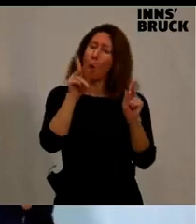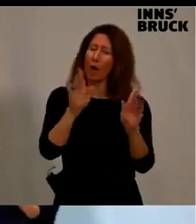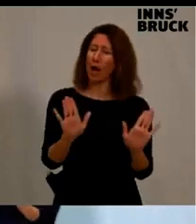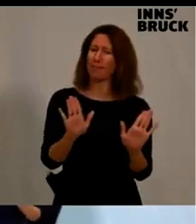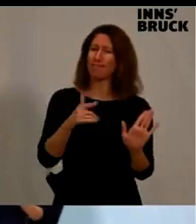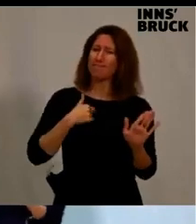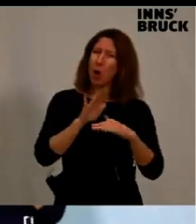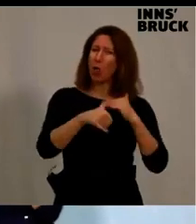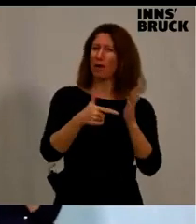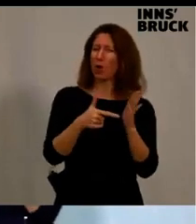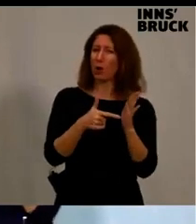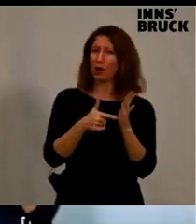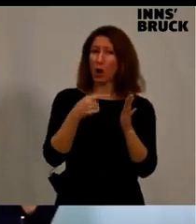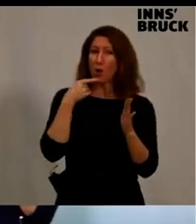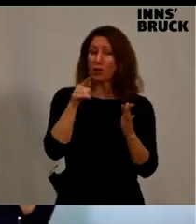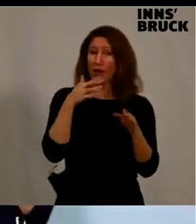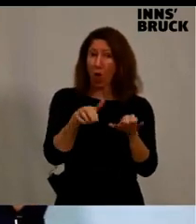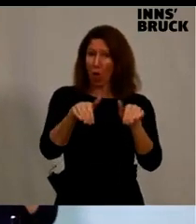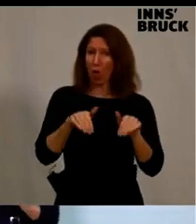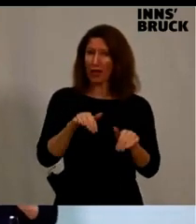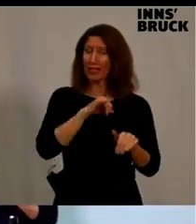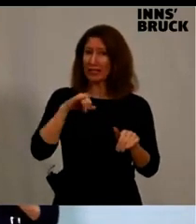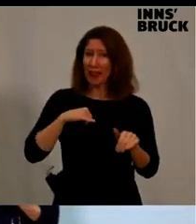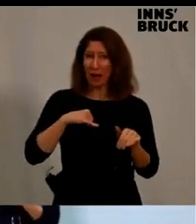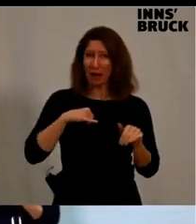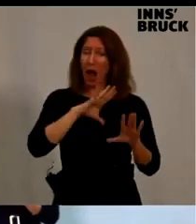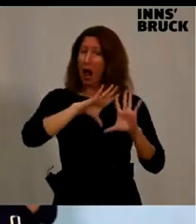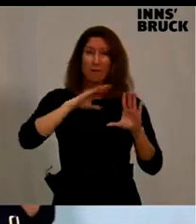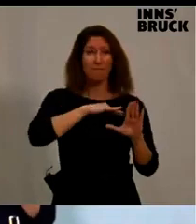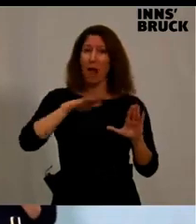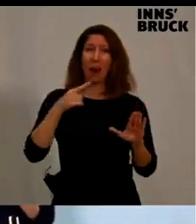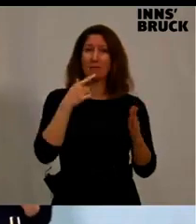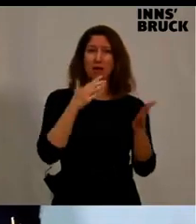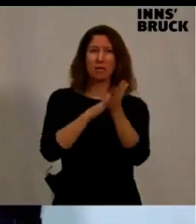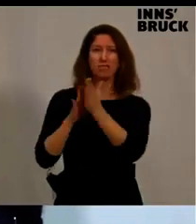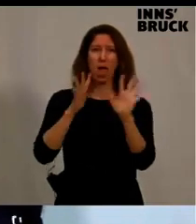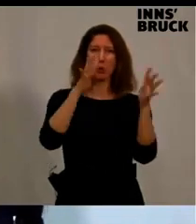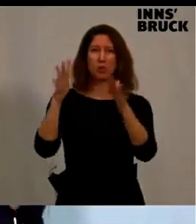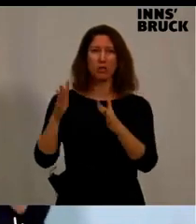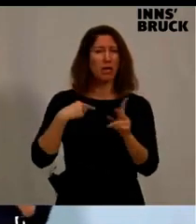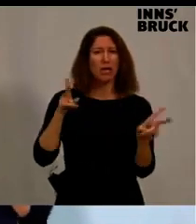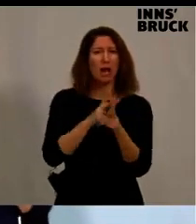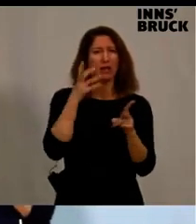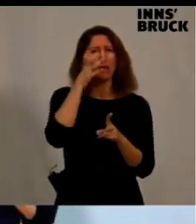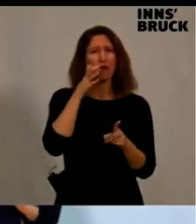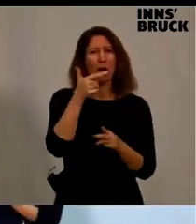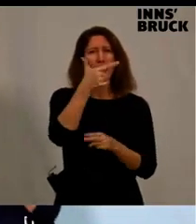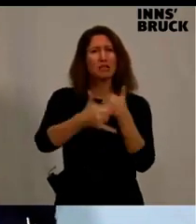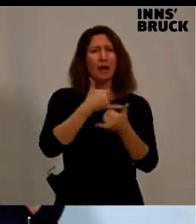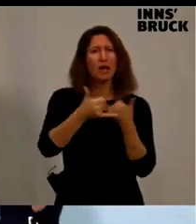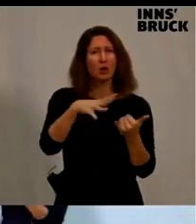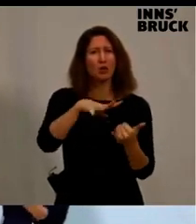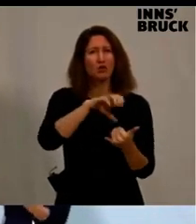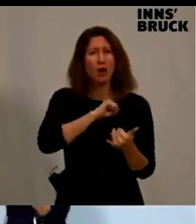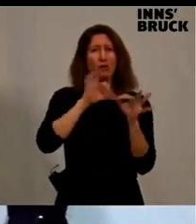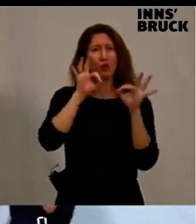groß. Du erntest Applaus, weil es wirklich so ist und schau auf deine Gesundheit. Ich kann mir nicht vorstellen, dass die nächsten zwei Jahre spurlos weiter an dir vorüber